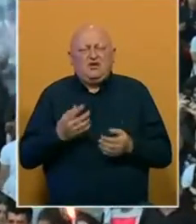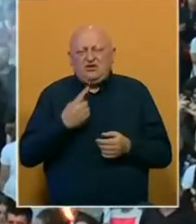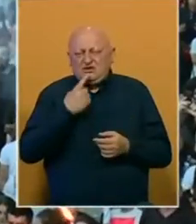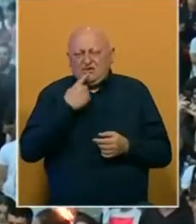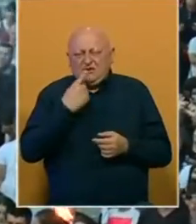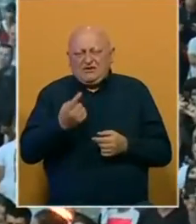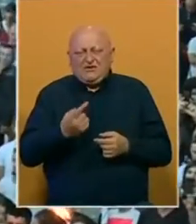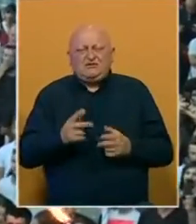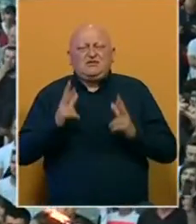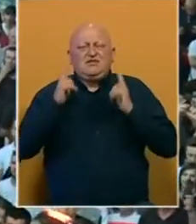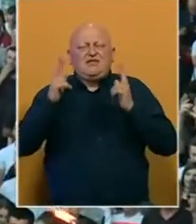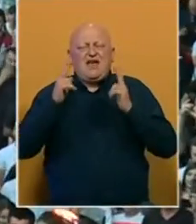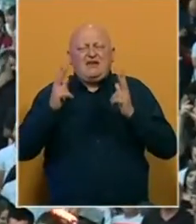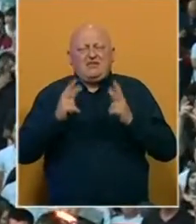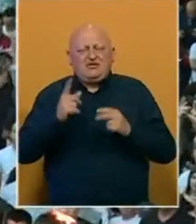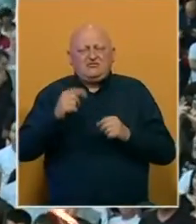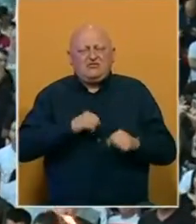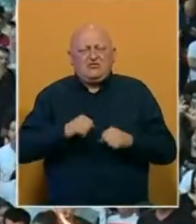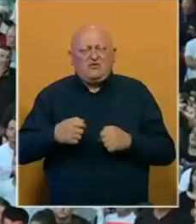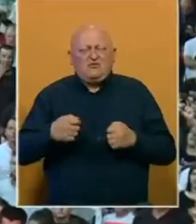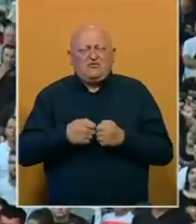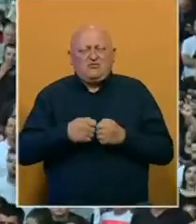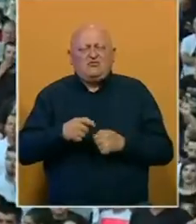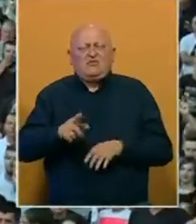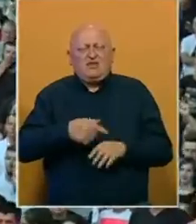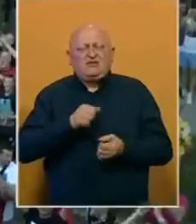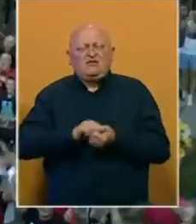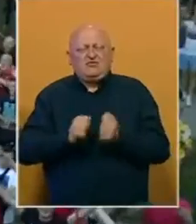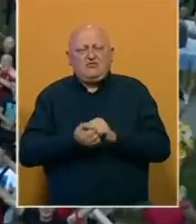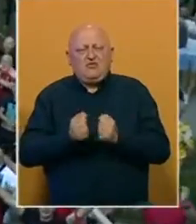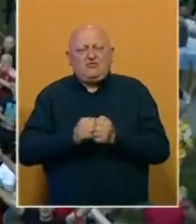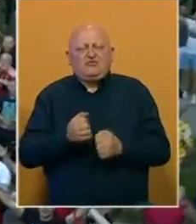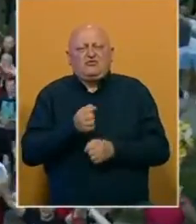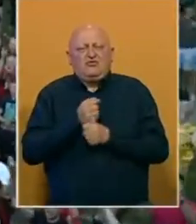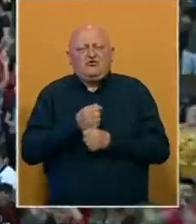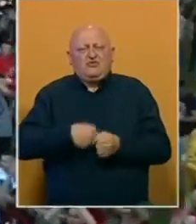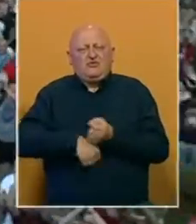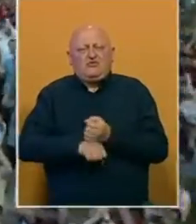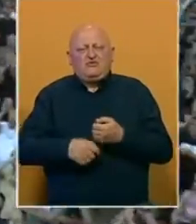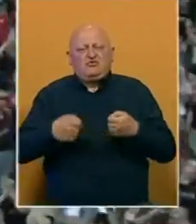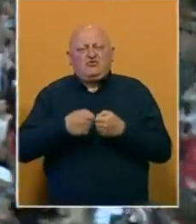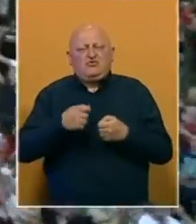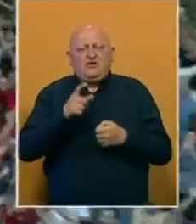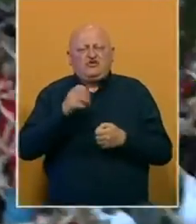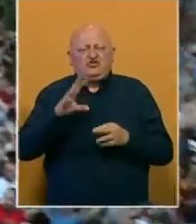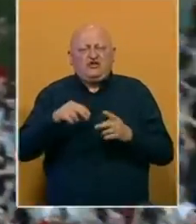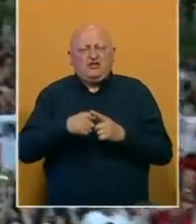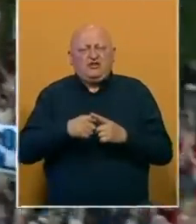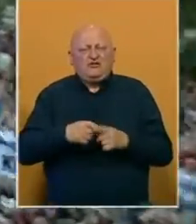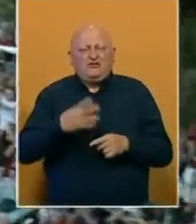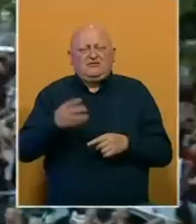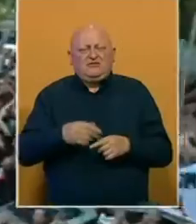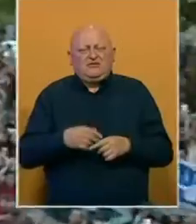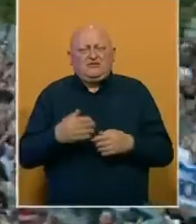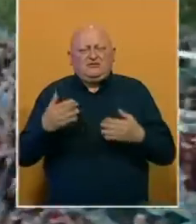kazao navijači i uprava kluba nastavit će borbu za očuvanje nogometnog kluba Čelik pored tužbe